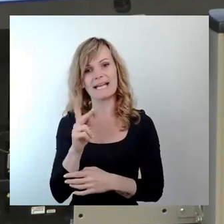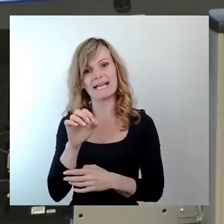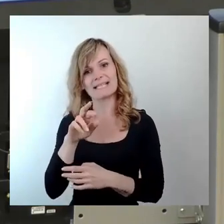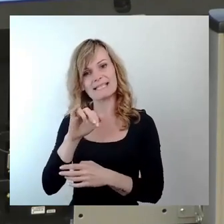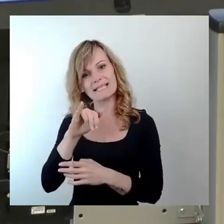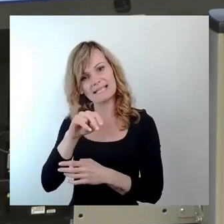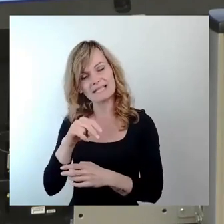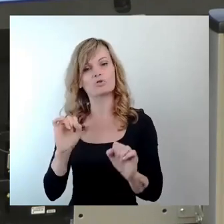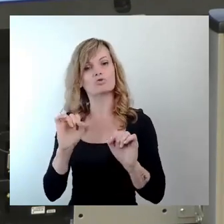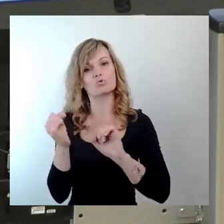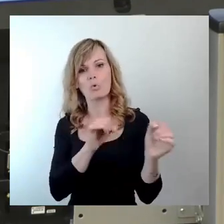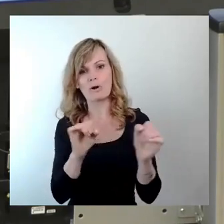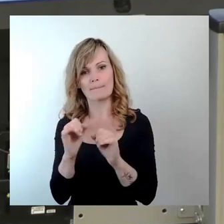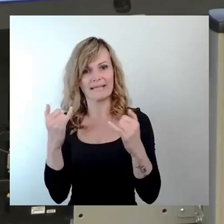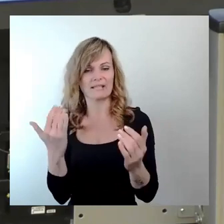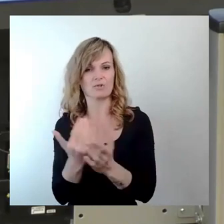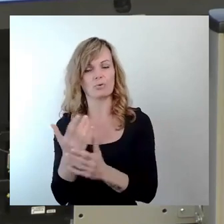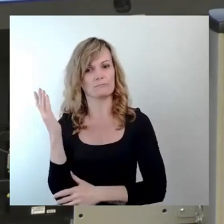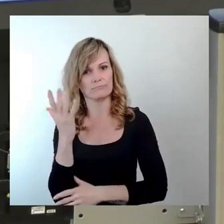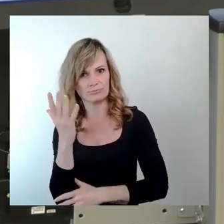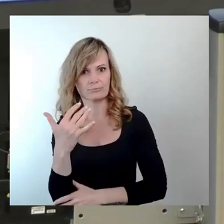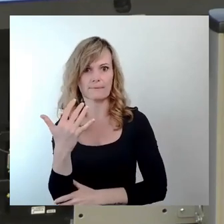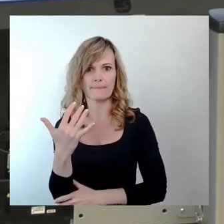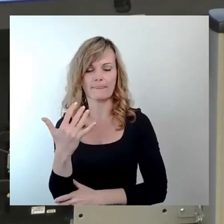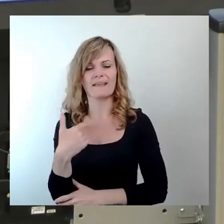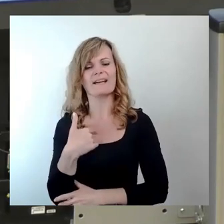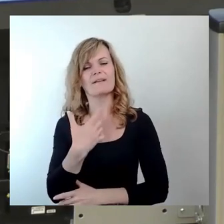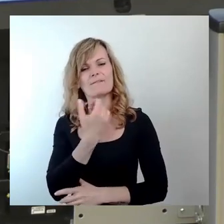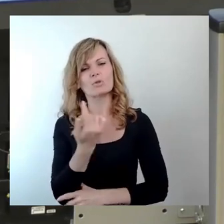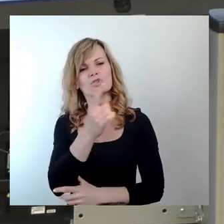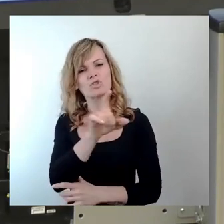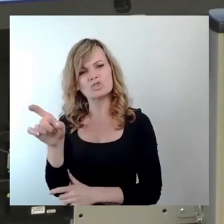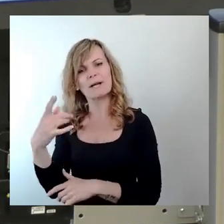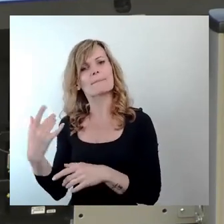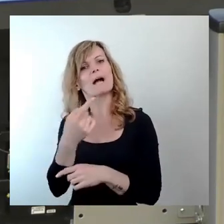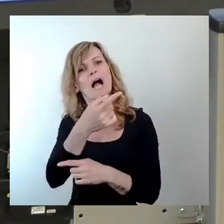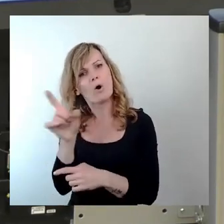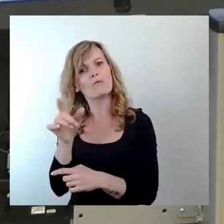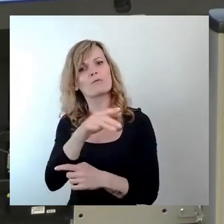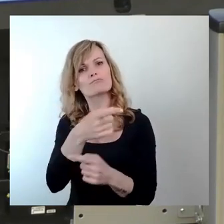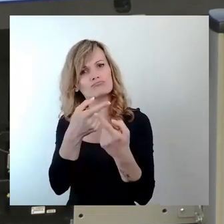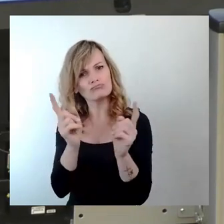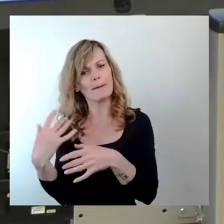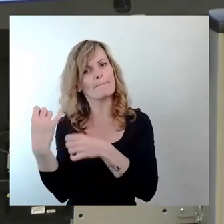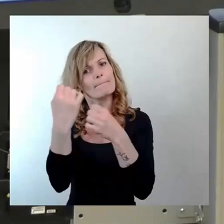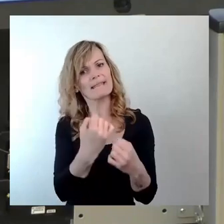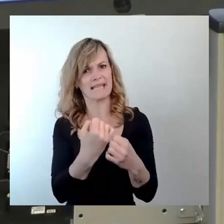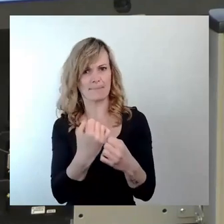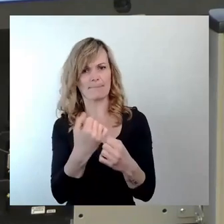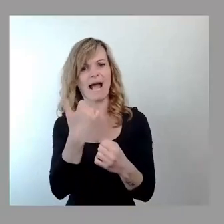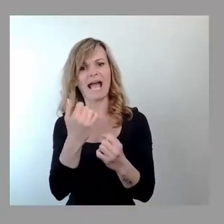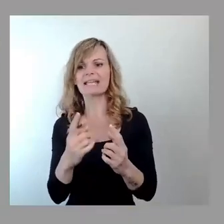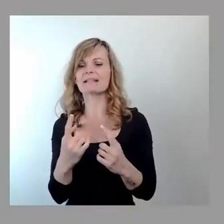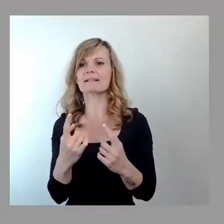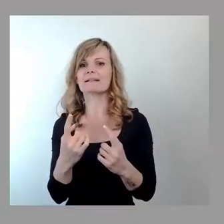und ich würde sie gerne mitnehmen. Ich würde sie gerne mitnehmen auf eine Runde, auf eine Runde